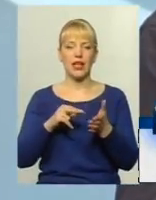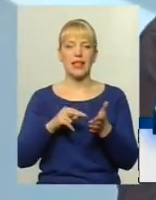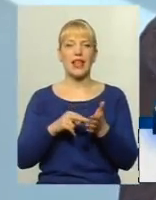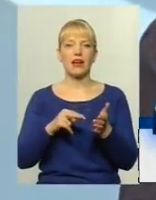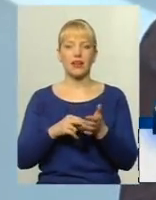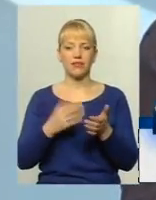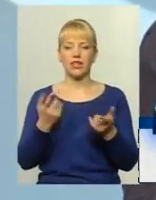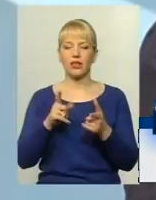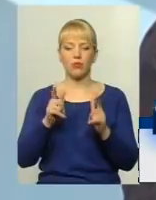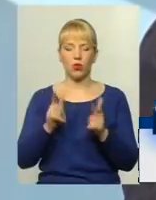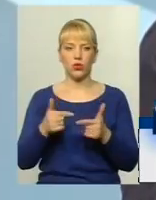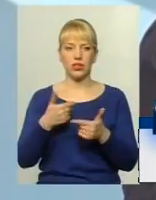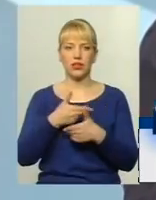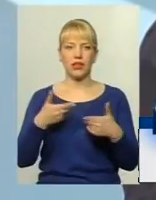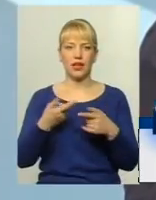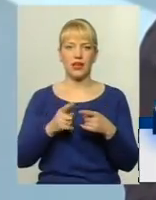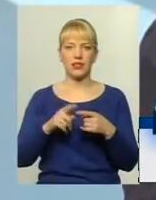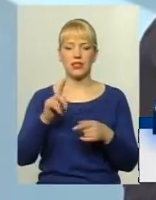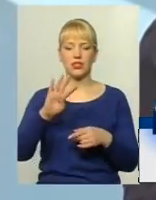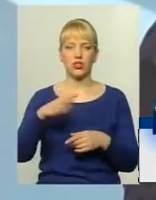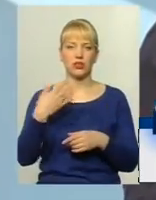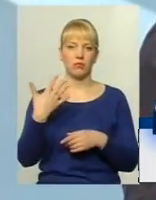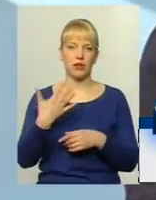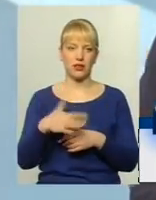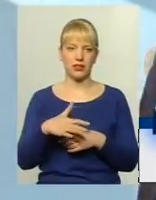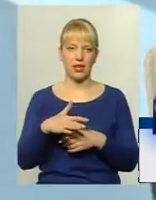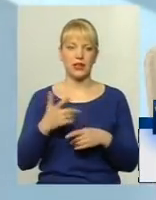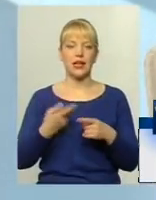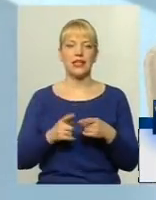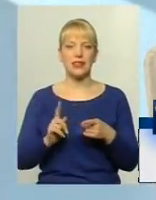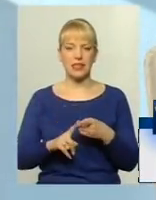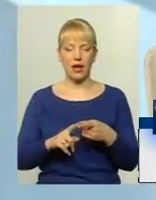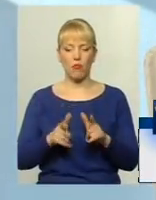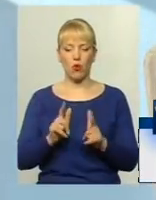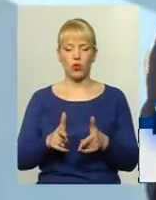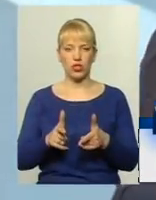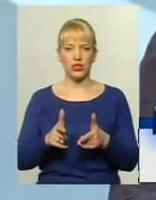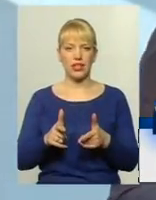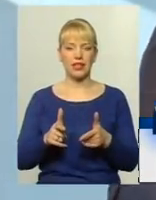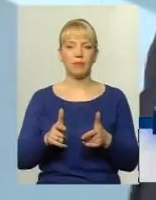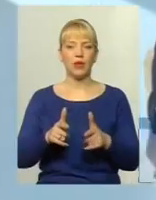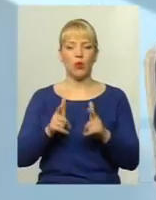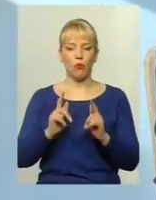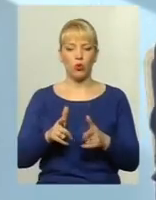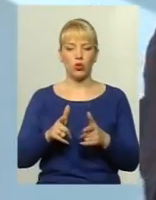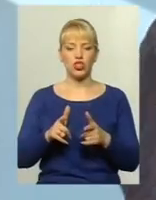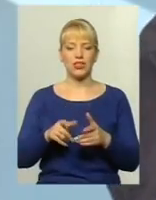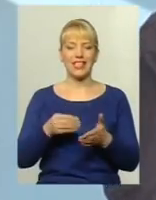погодили для нас Ця цифра 4,50 гривень Тобто, це погоджений тариф департаментом